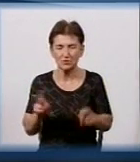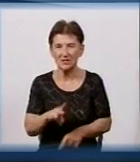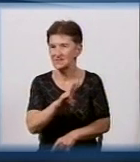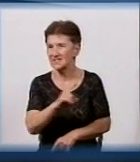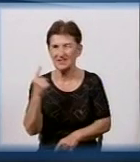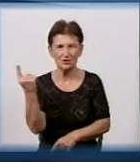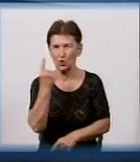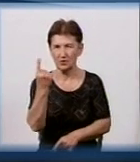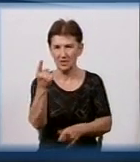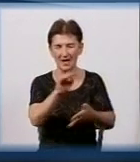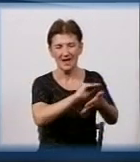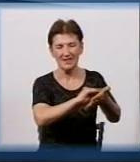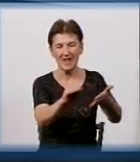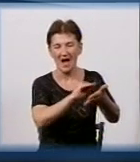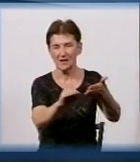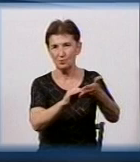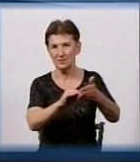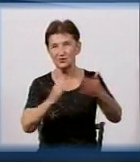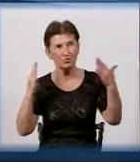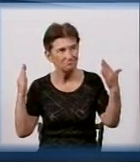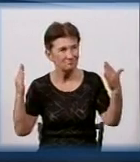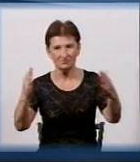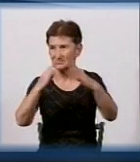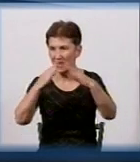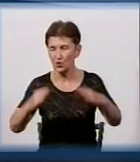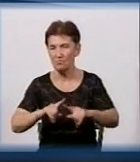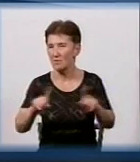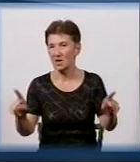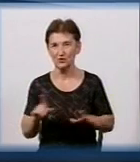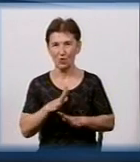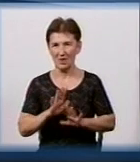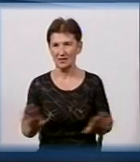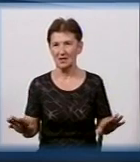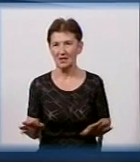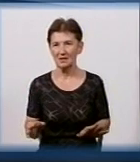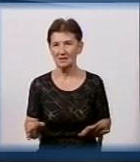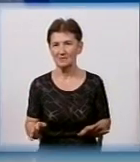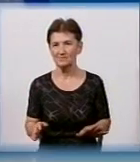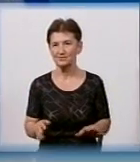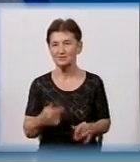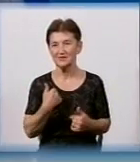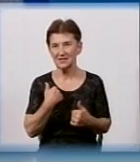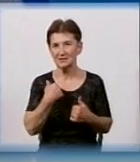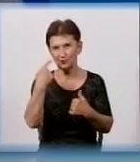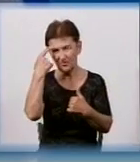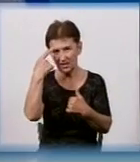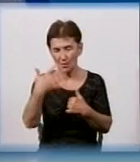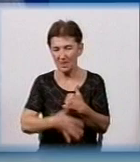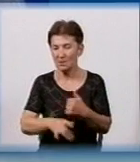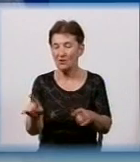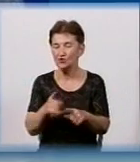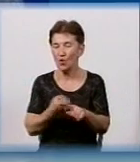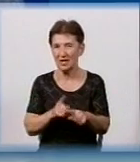реклами наркотичних речовин на вулицях? Я розумію, що це невозможна, але